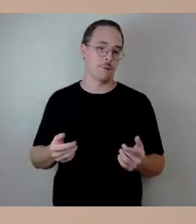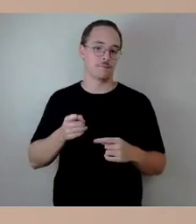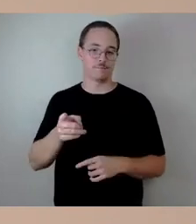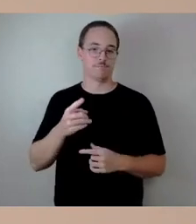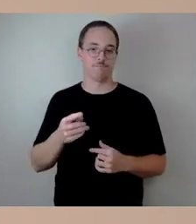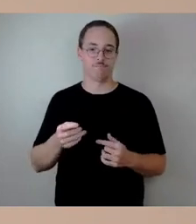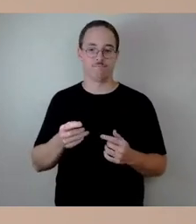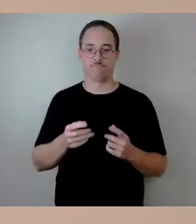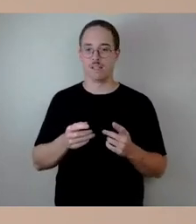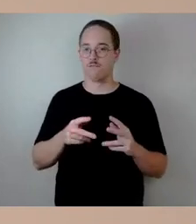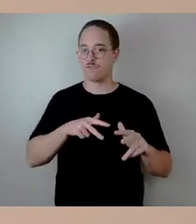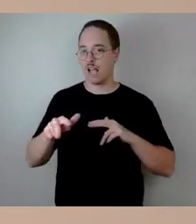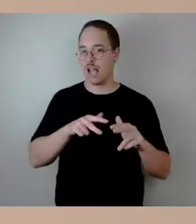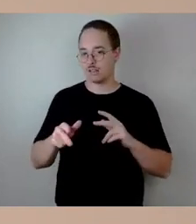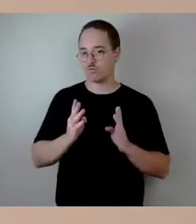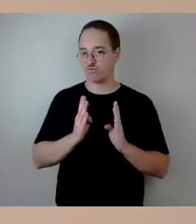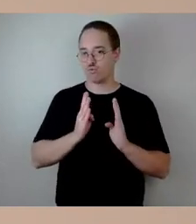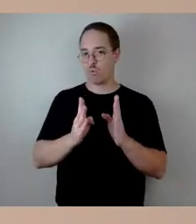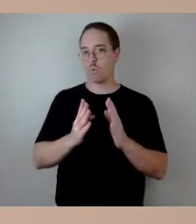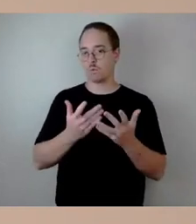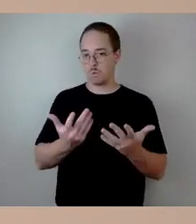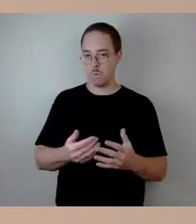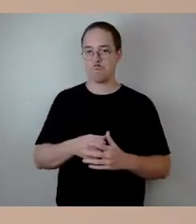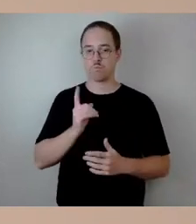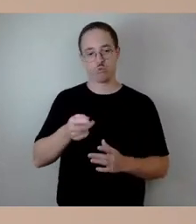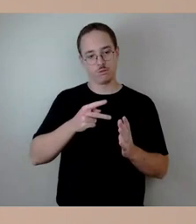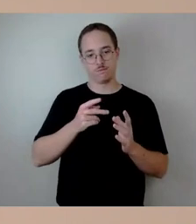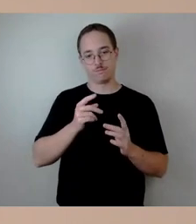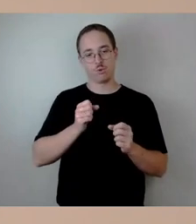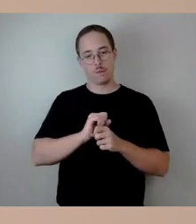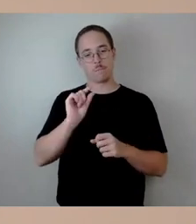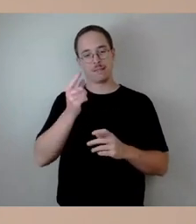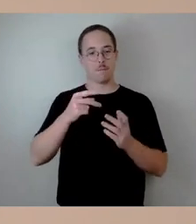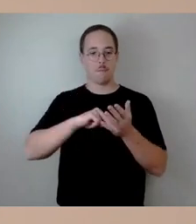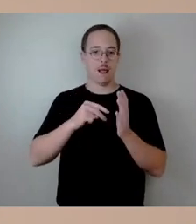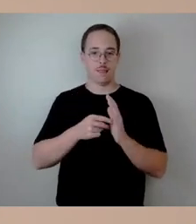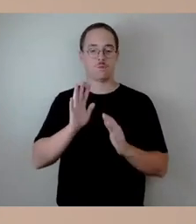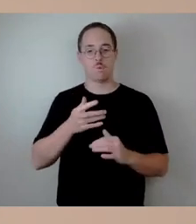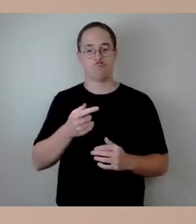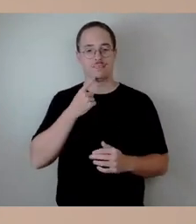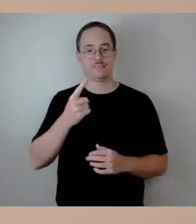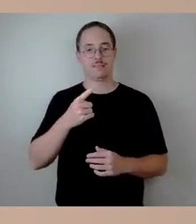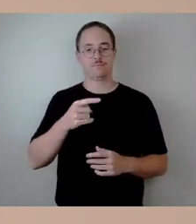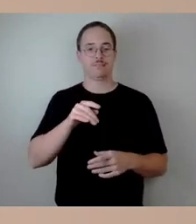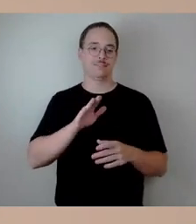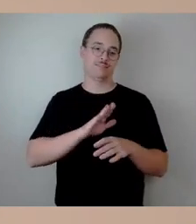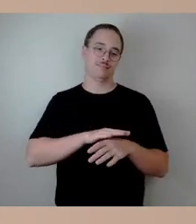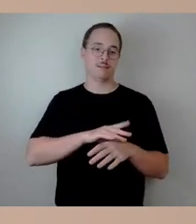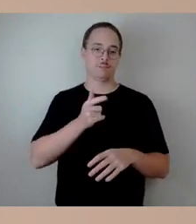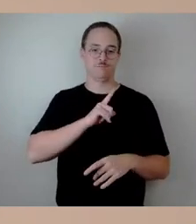Insofern müssen wir von einem längeren Zeitpunkt ausgehen, wo wir in dieser Verbindung, an dieser Stelle zwischen